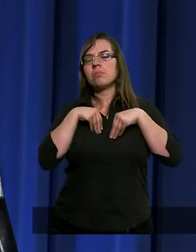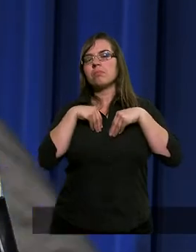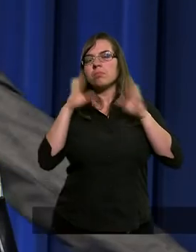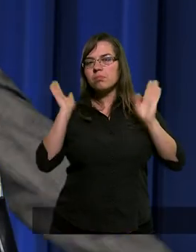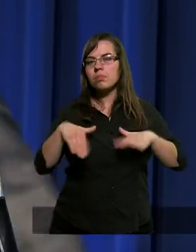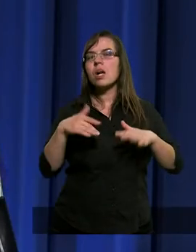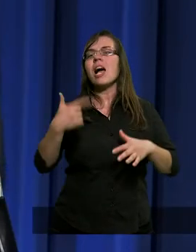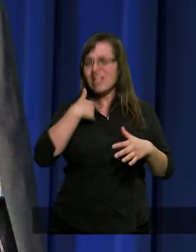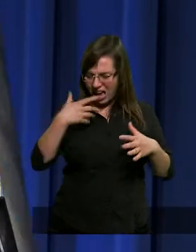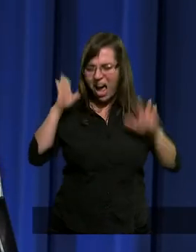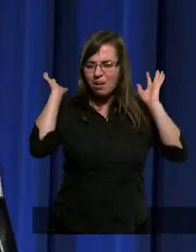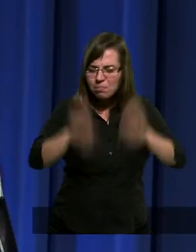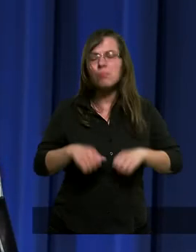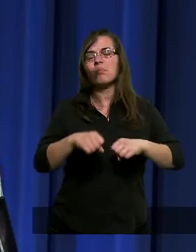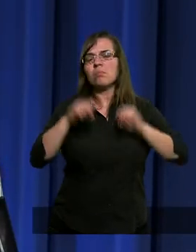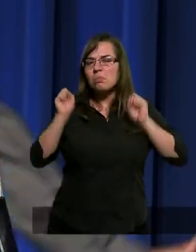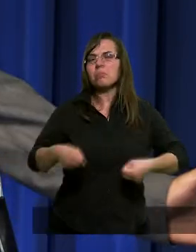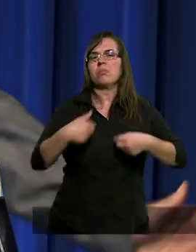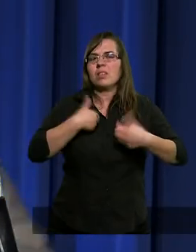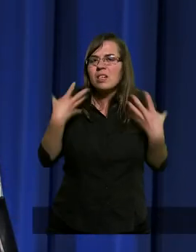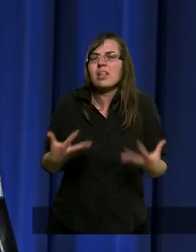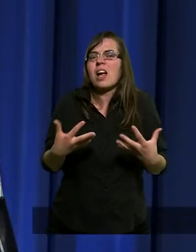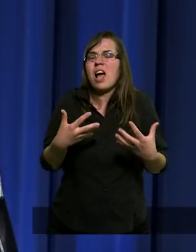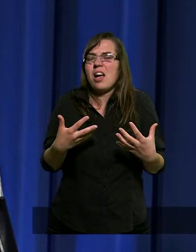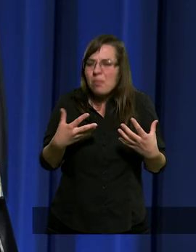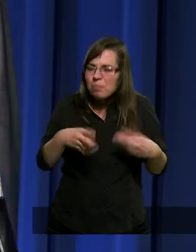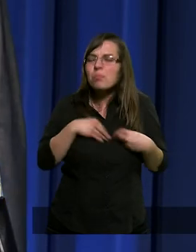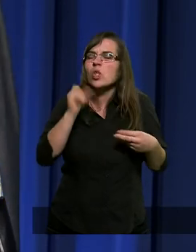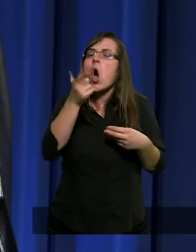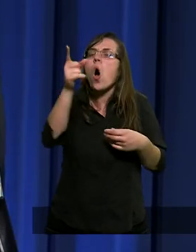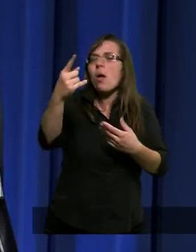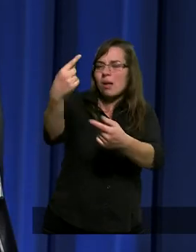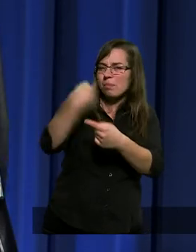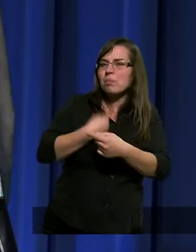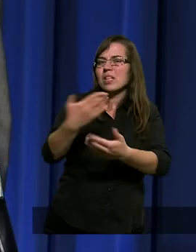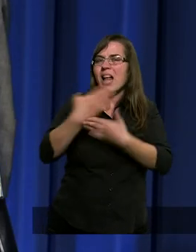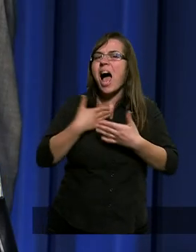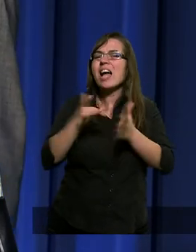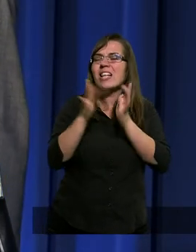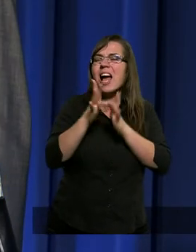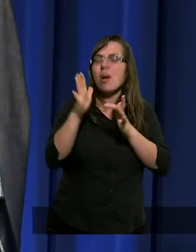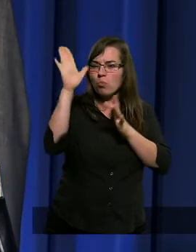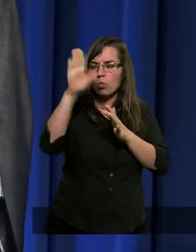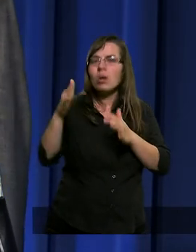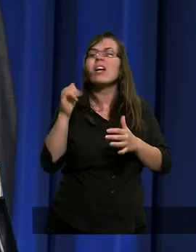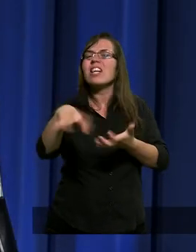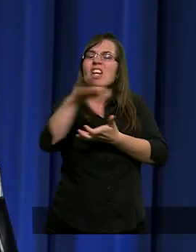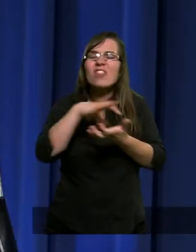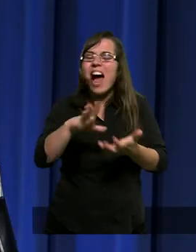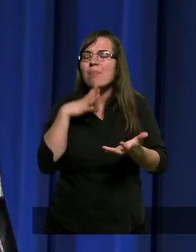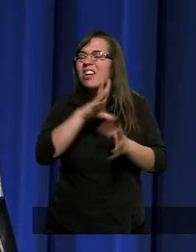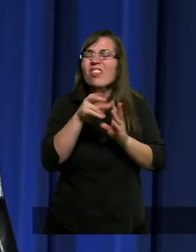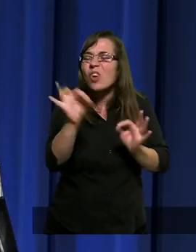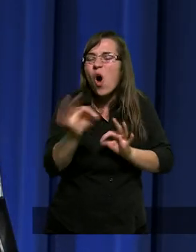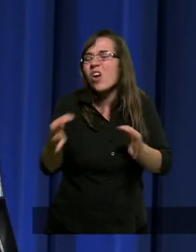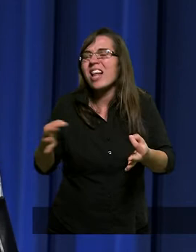Ale ja się decyduję. Ja nie zniosę tych cierpień na ziemi. Tego wszystkiego, co świat przeżywa